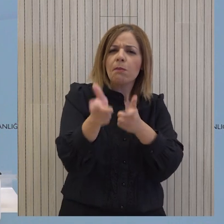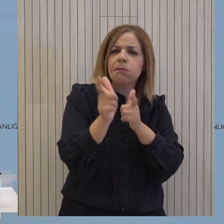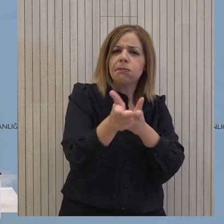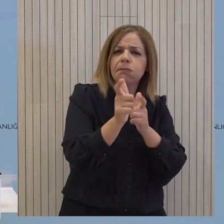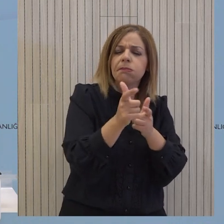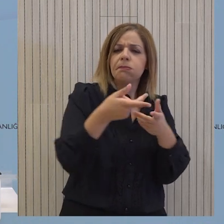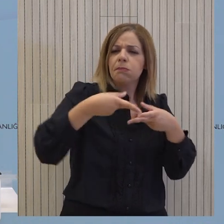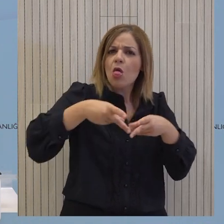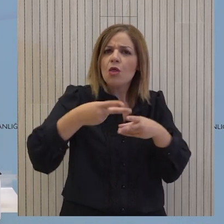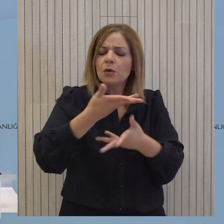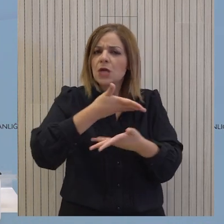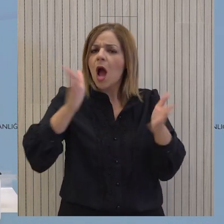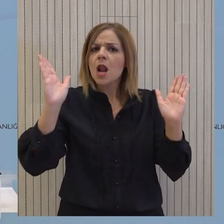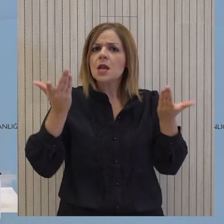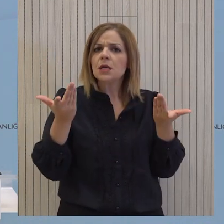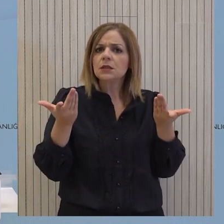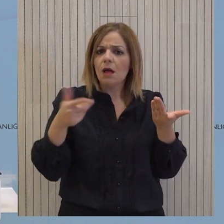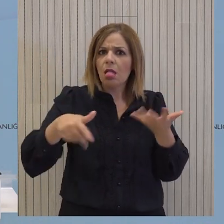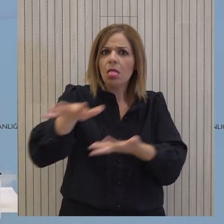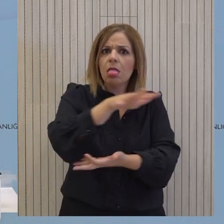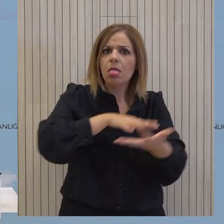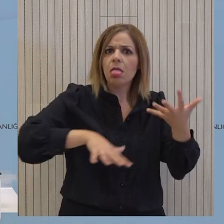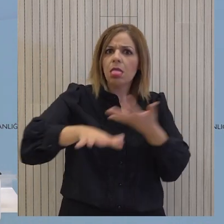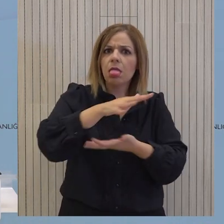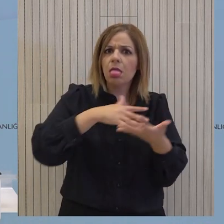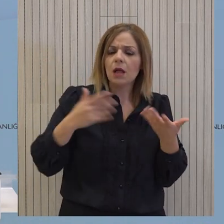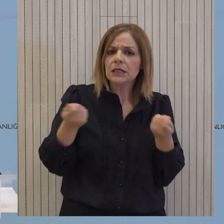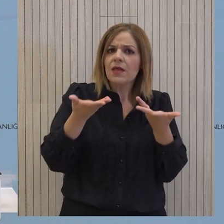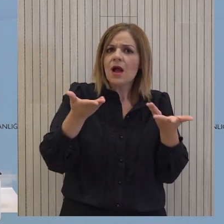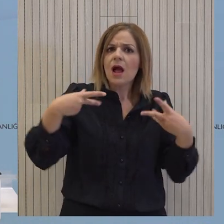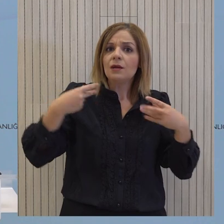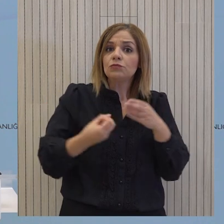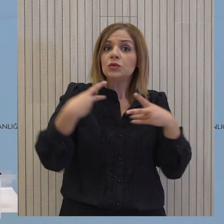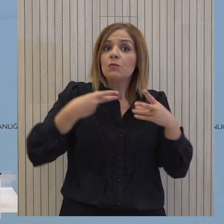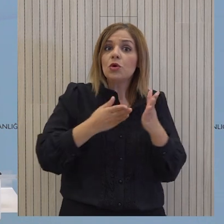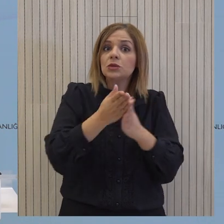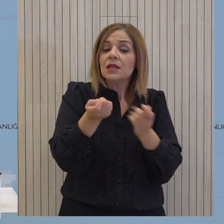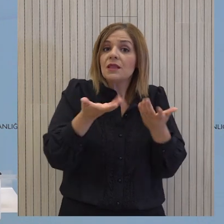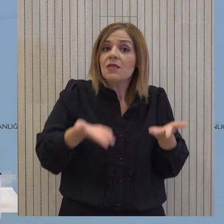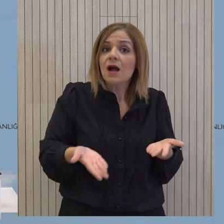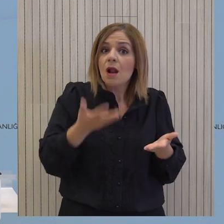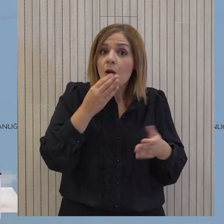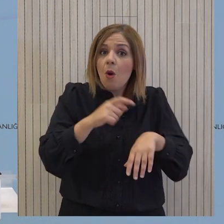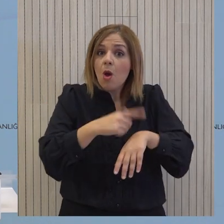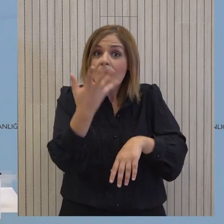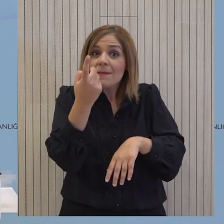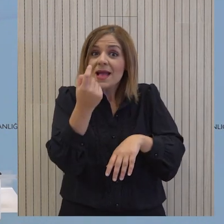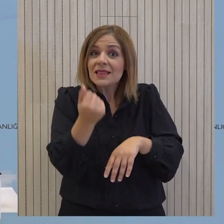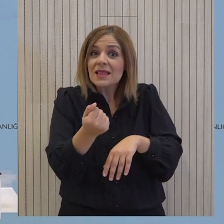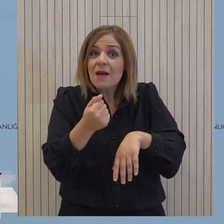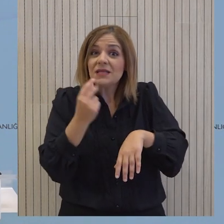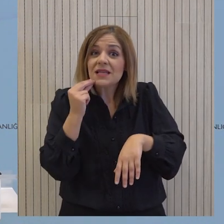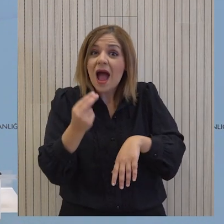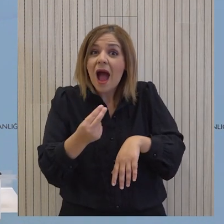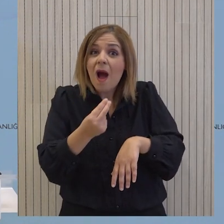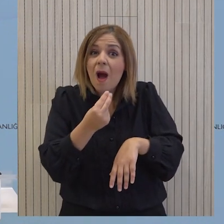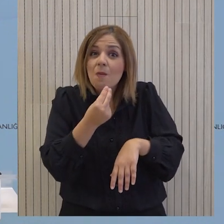κατάσταση που επικρανεί στη χώρα μας τον τελευταίο καιρό. Και μιλούμε για 5.30 το απόγευμα, το